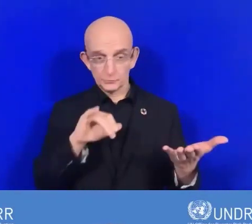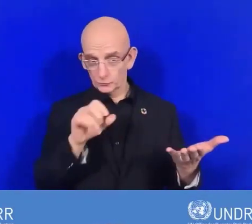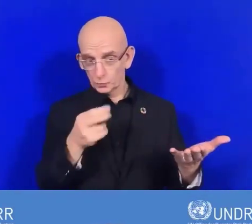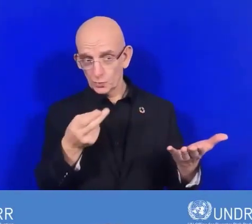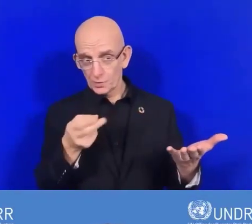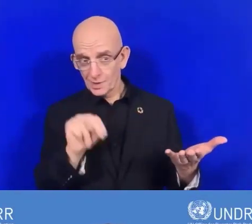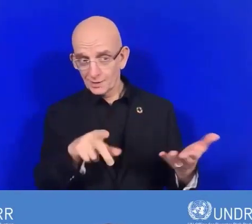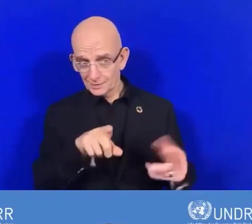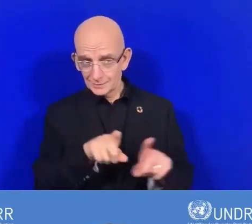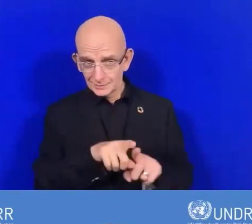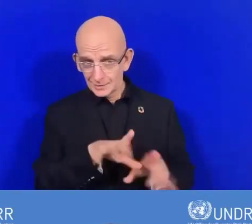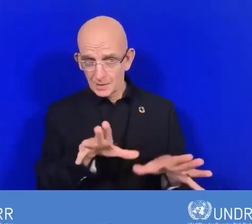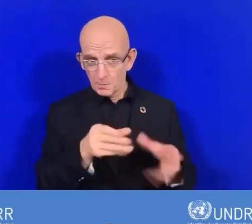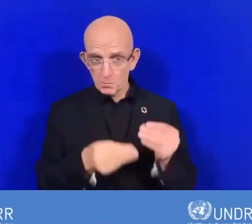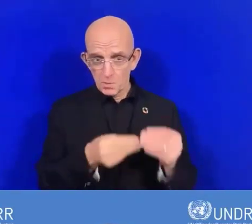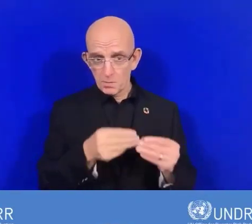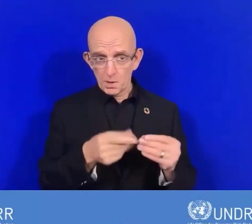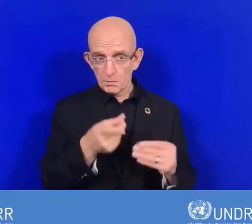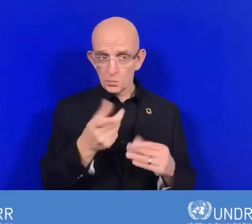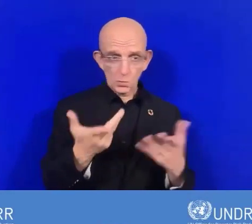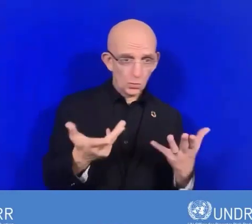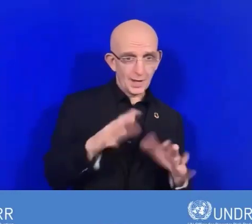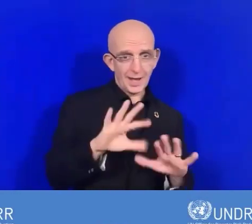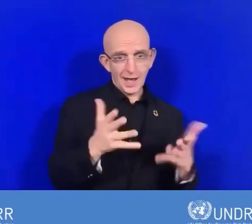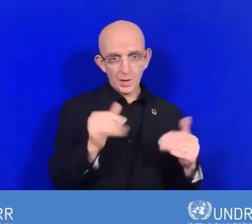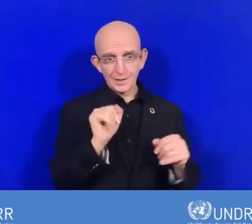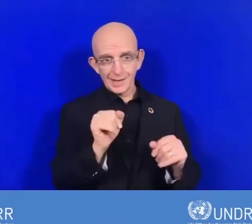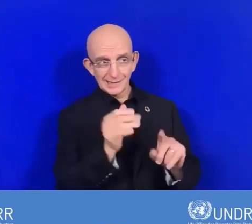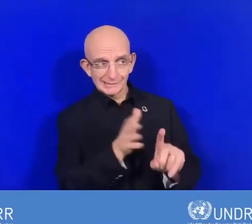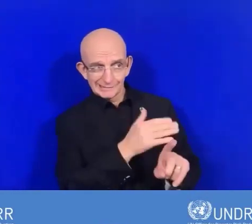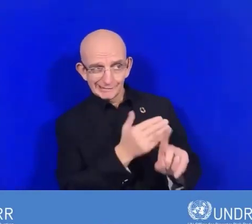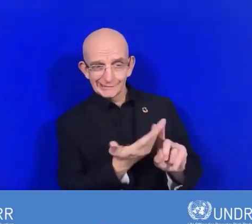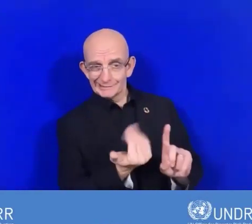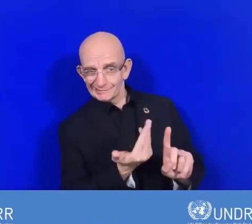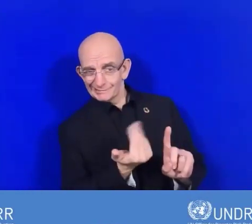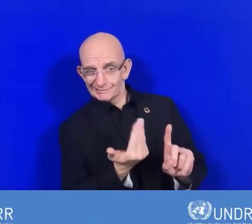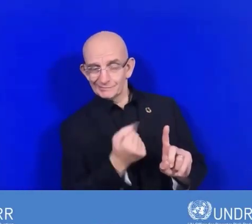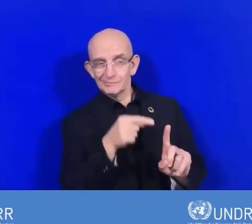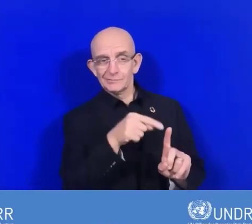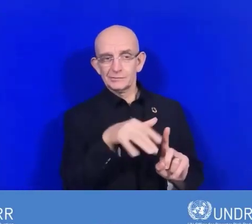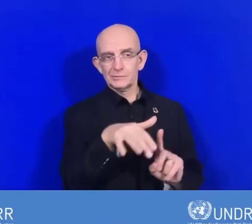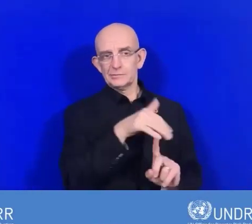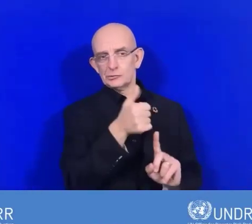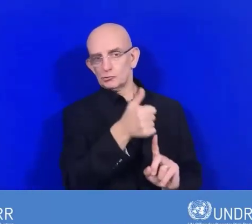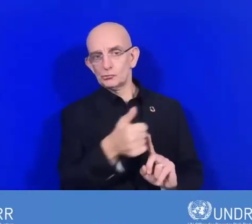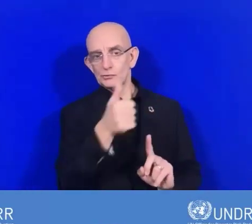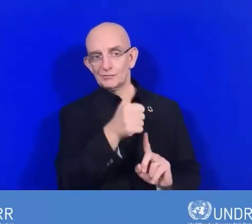appliquer ces différents points cardinaux?